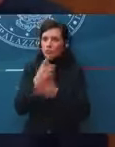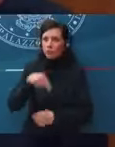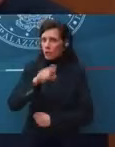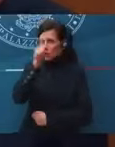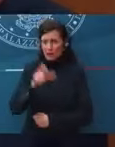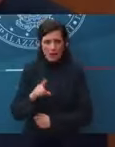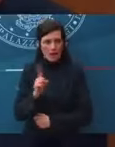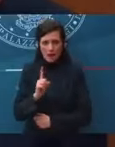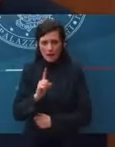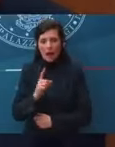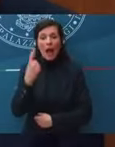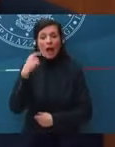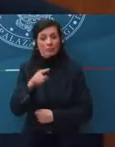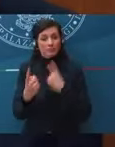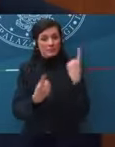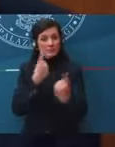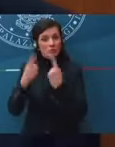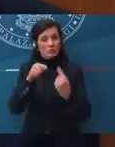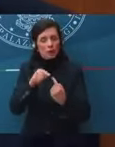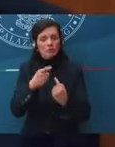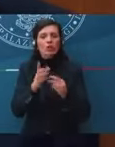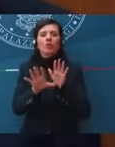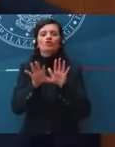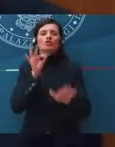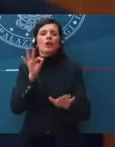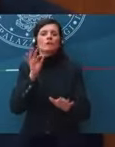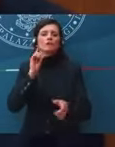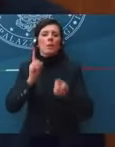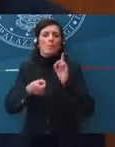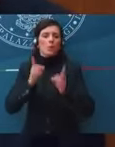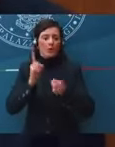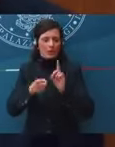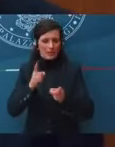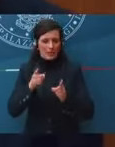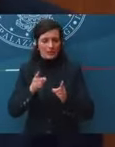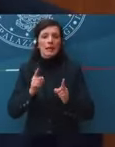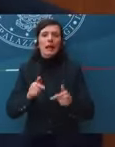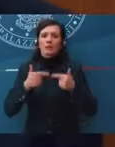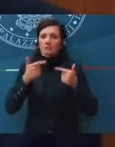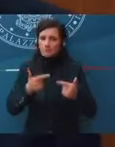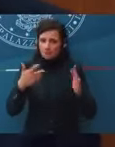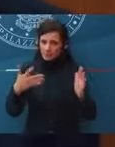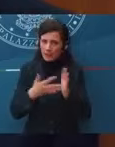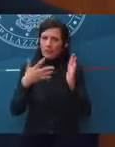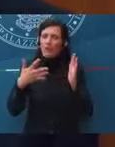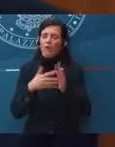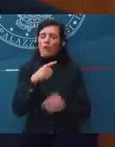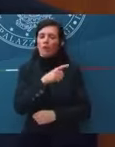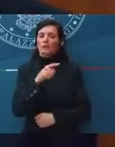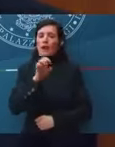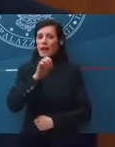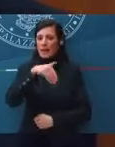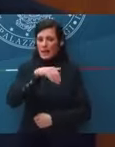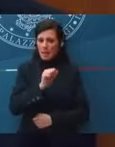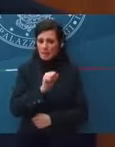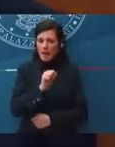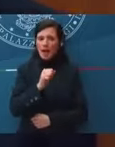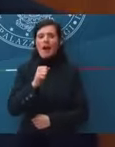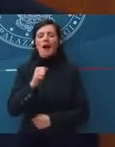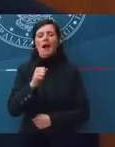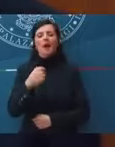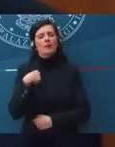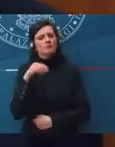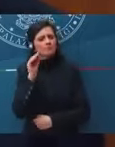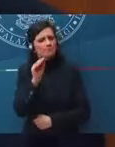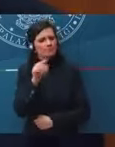fronte di questo che si è detto che c'è stata una scelta politica, che anzi ha messo in difficoltà anche l'EMA. Le chiedo se è